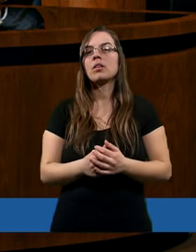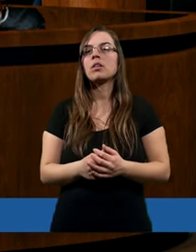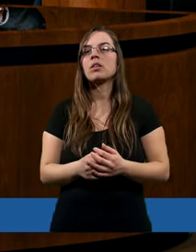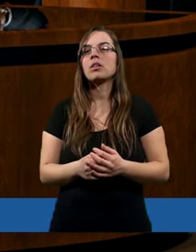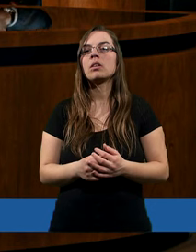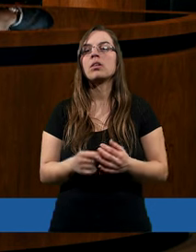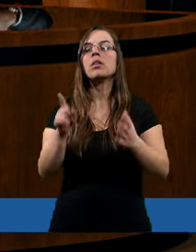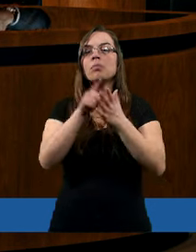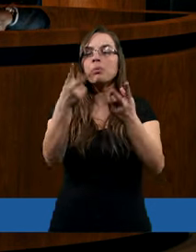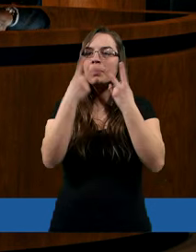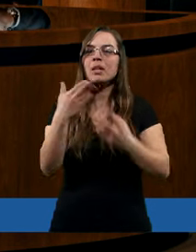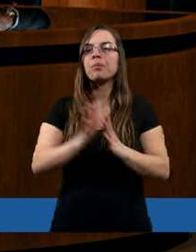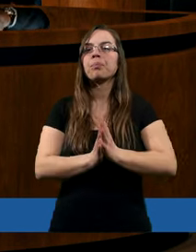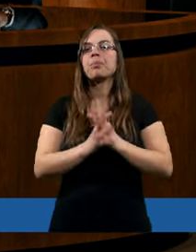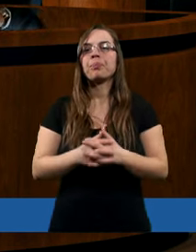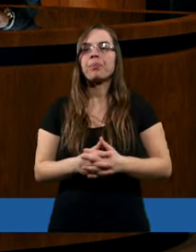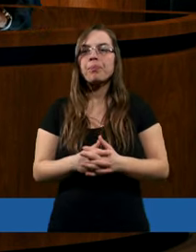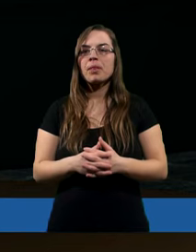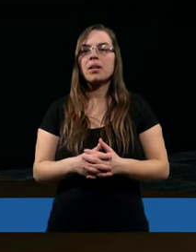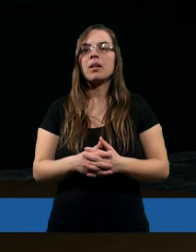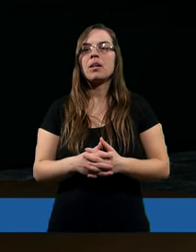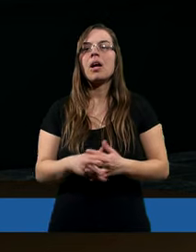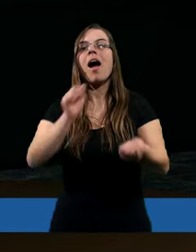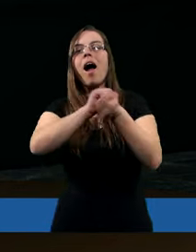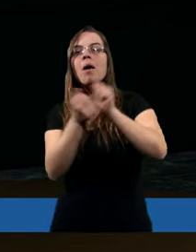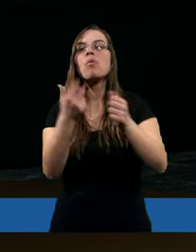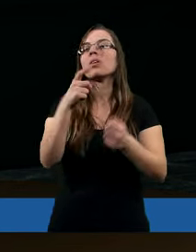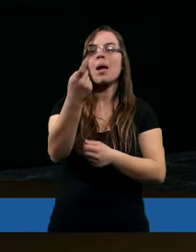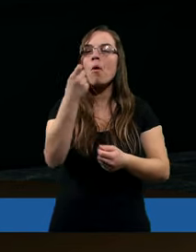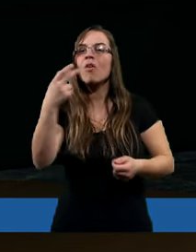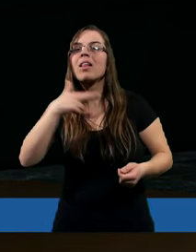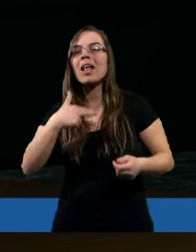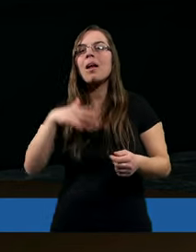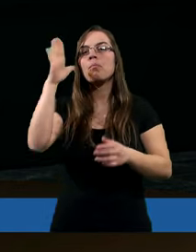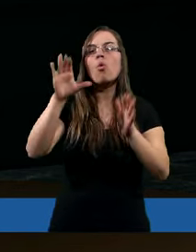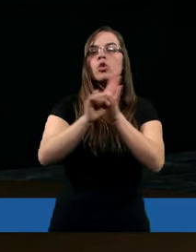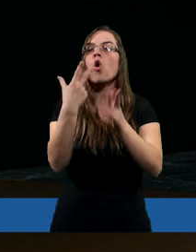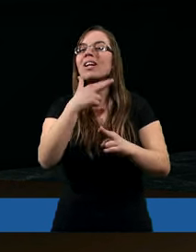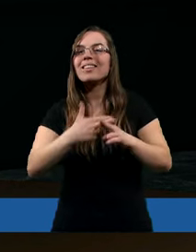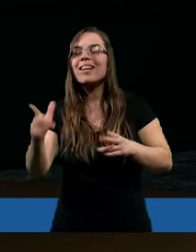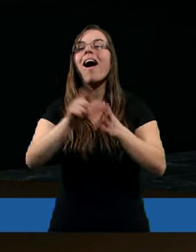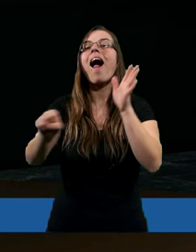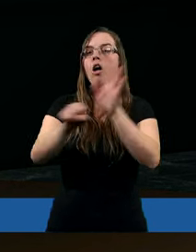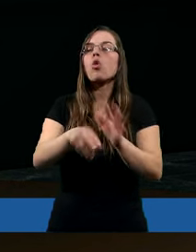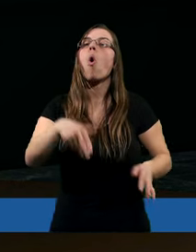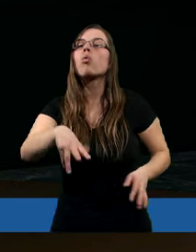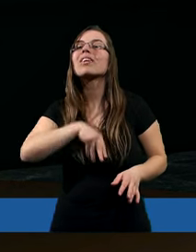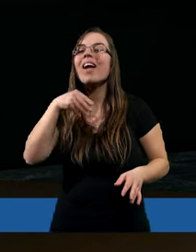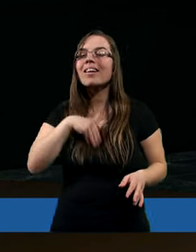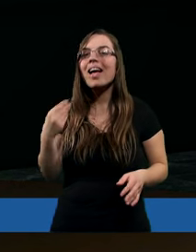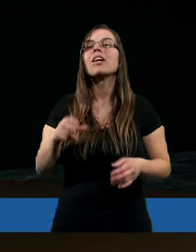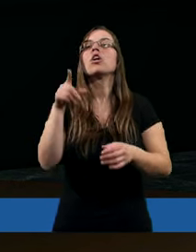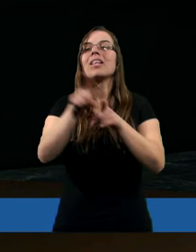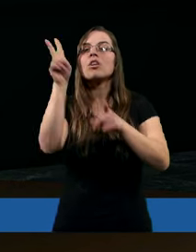też następne, które są w tym temacie. Proszę Damian. Albowiem nie powołał nas Bóg do nieczystości, ale do uświęcenia.